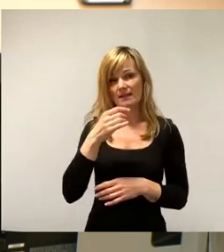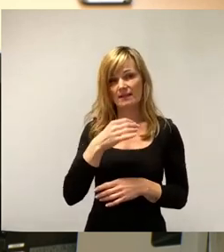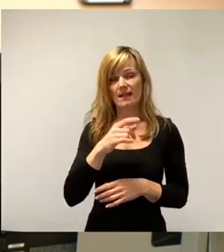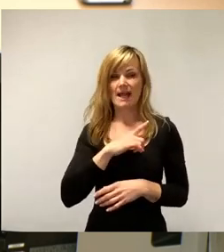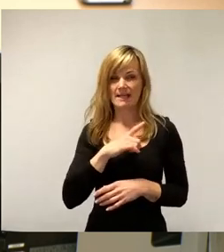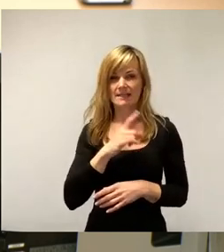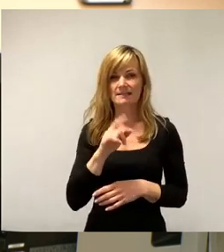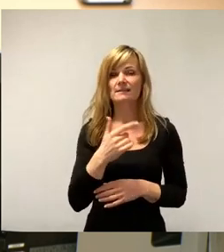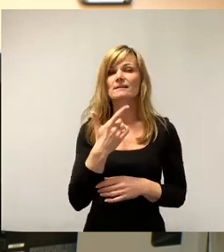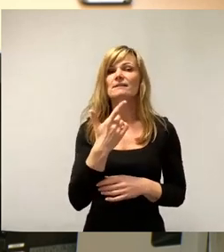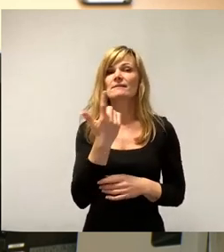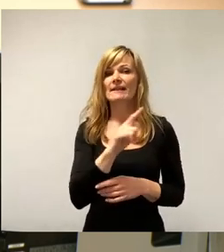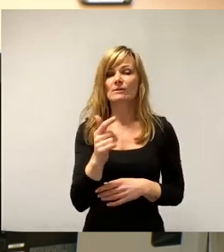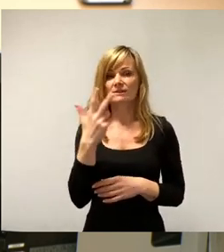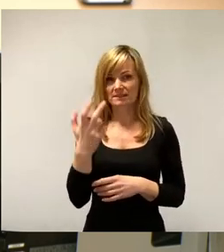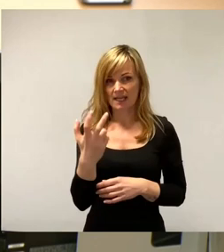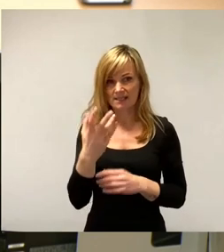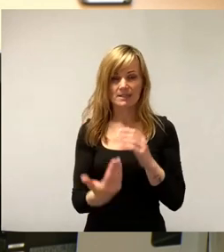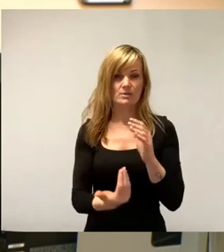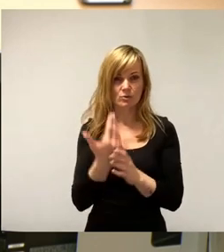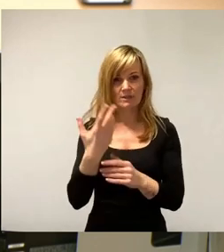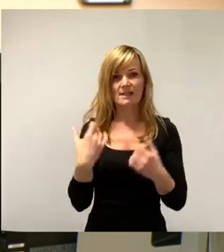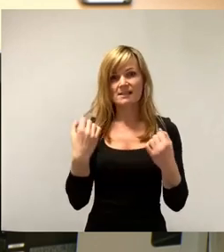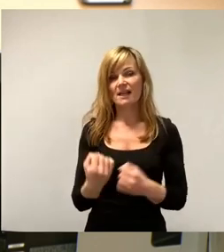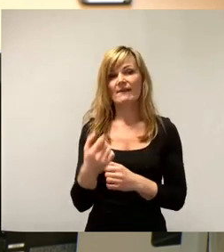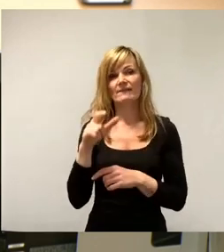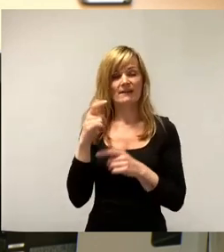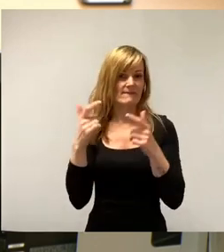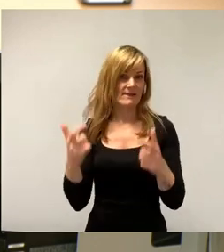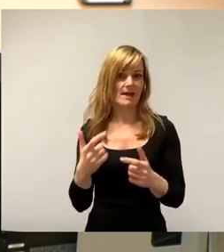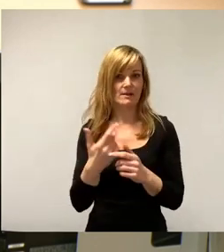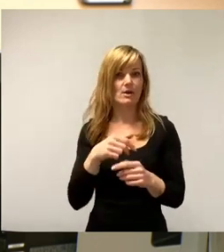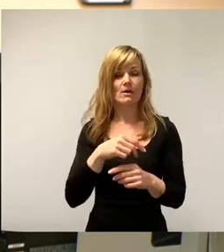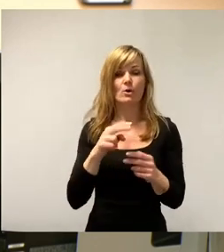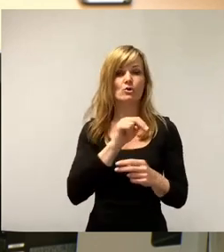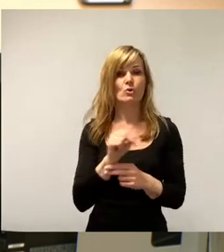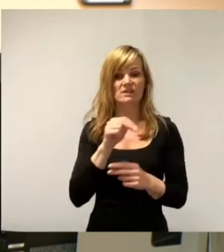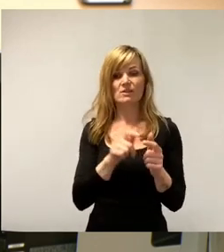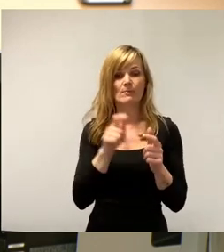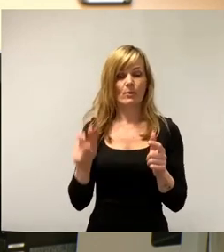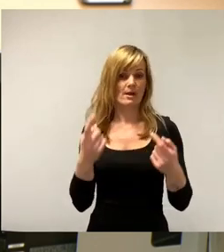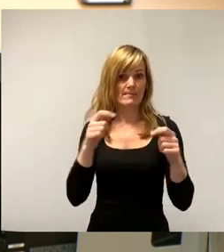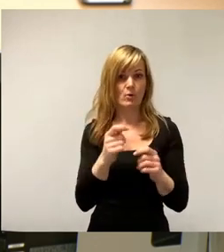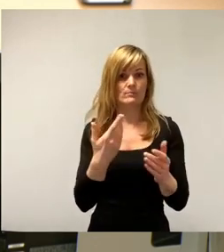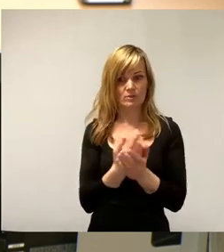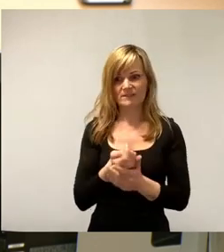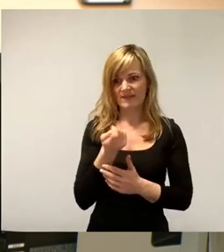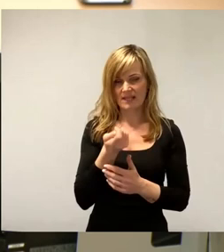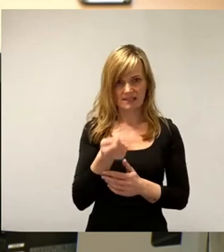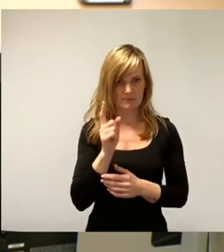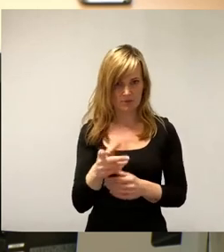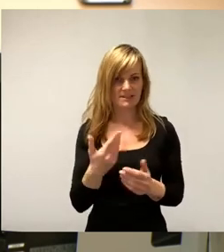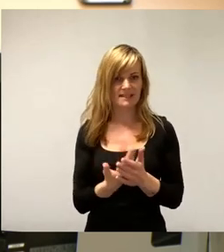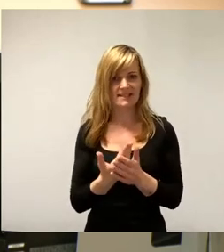ein neues Kraftwerk an der Nossenerbrücke bauen. Das muss finanziert werden. Also von der Seite her ist klar, es sind eigentlich keine Übergewinne